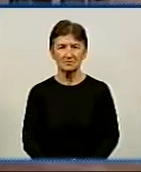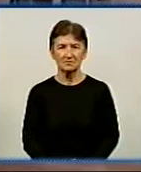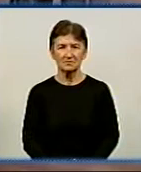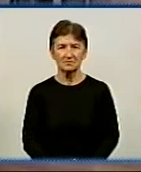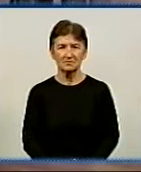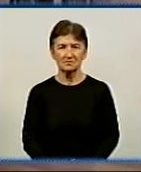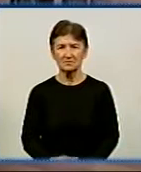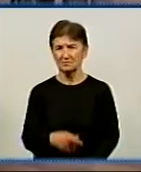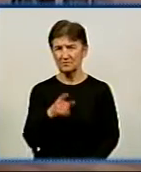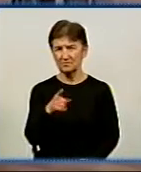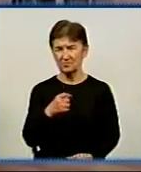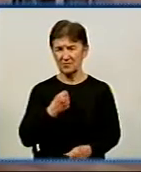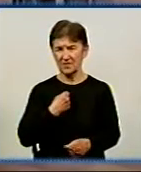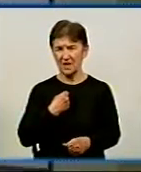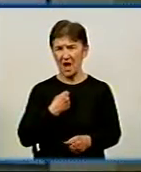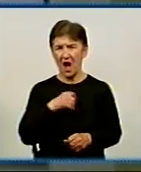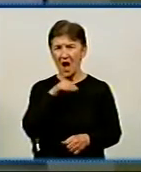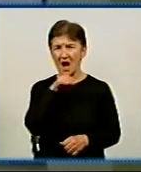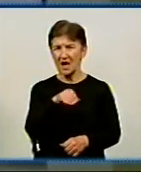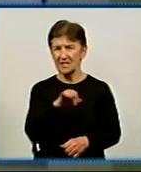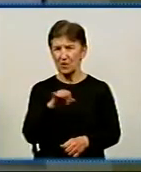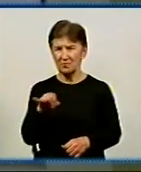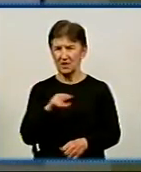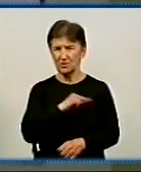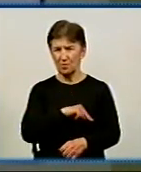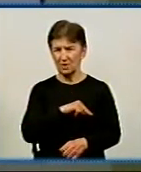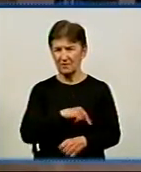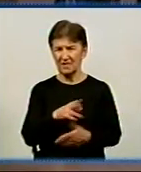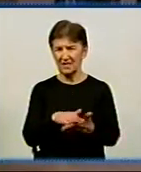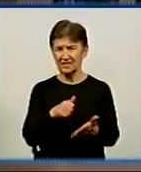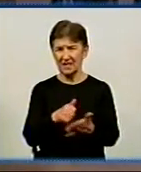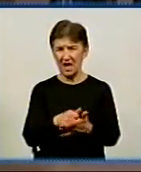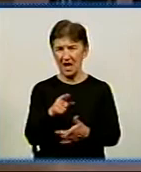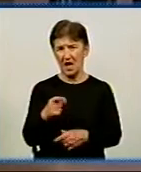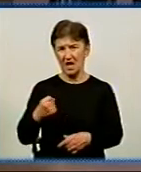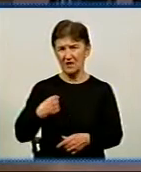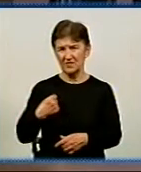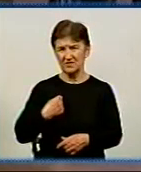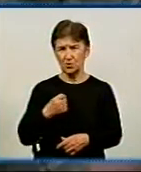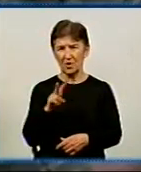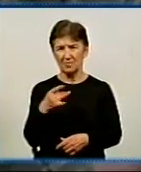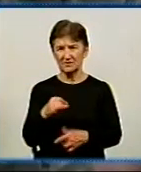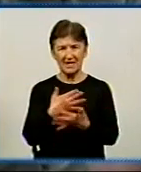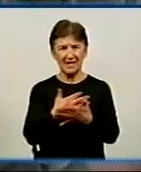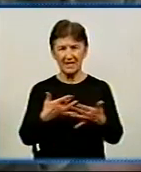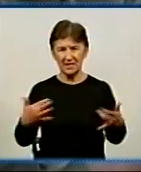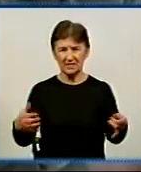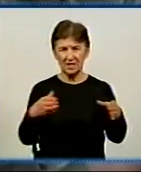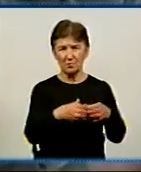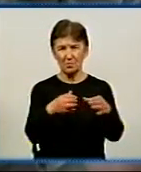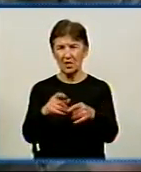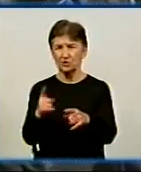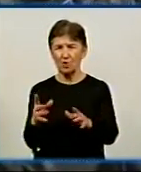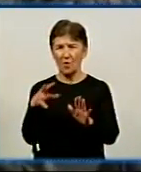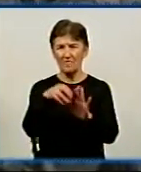У Національній академії сухопутних військ у Львові працюють курси для військових капеланів. Представники різних релігійних конфесій, що входять до